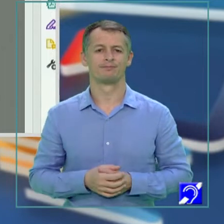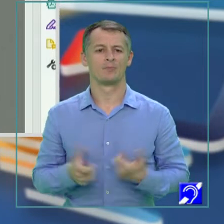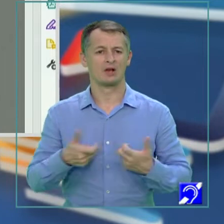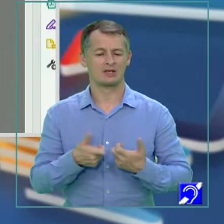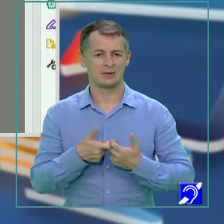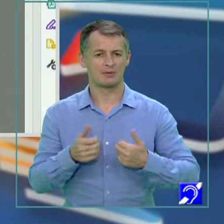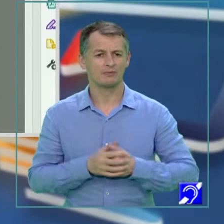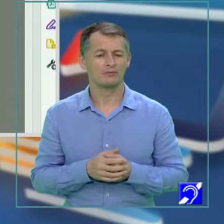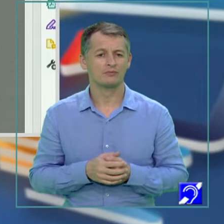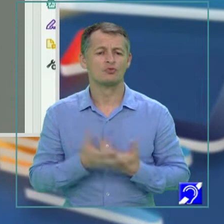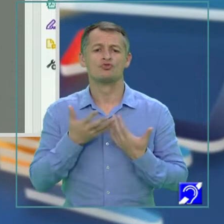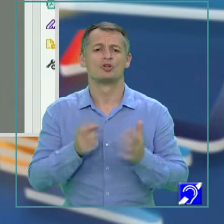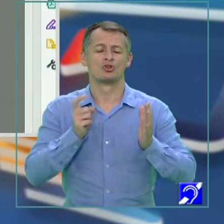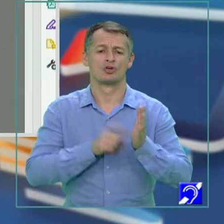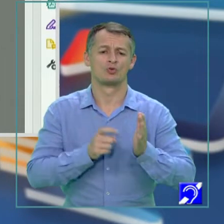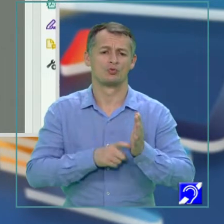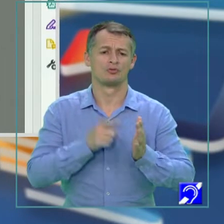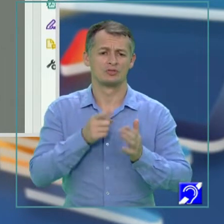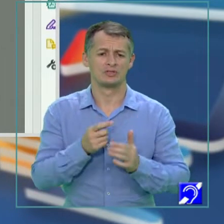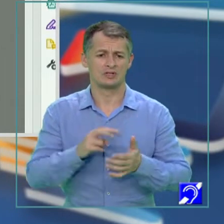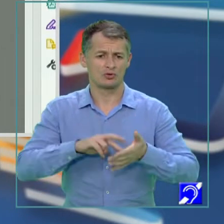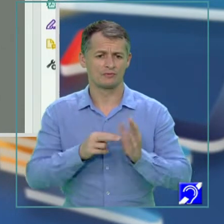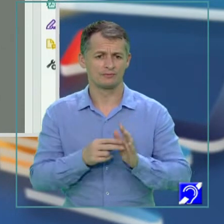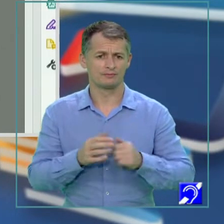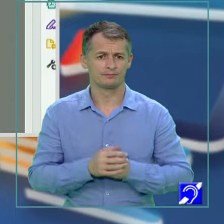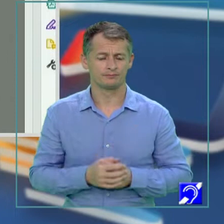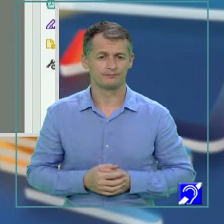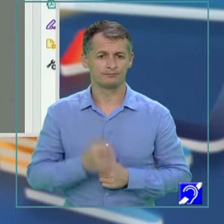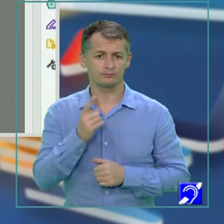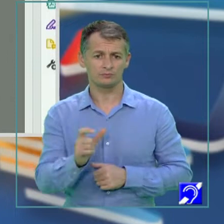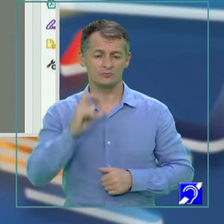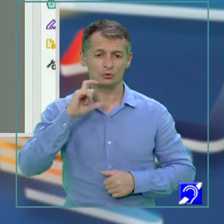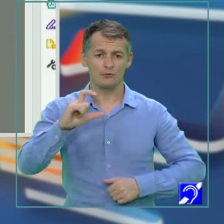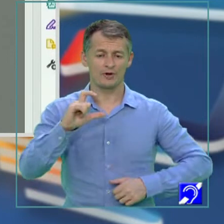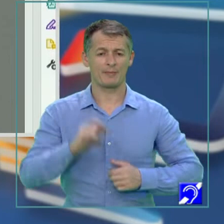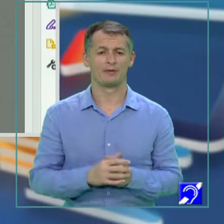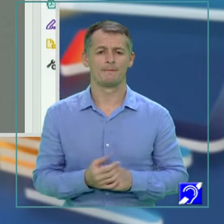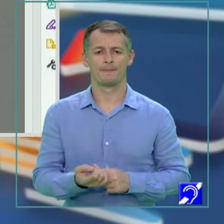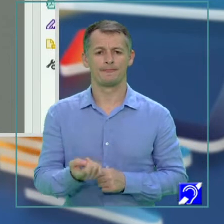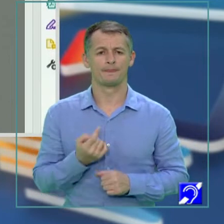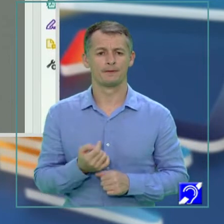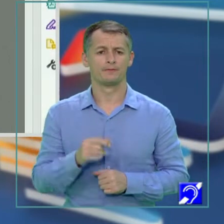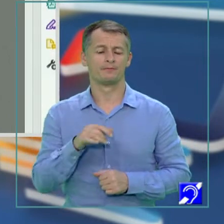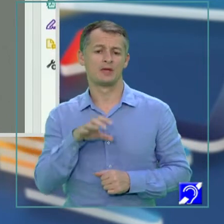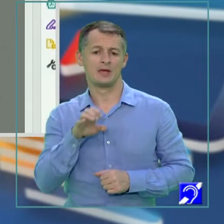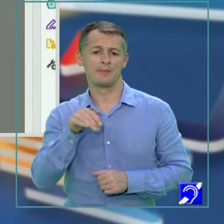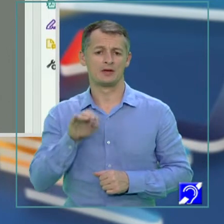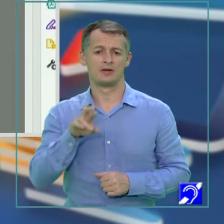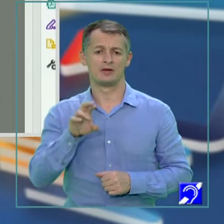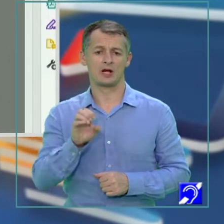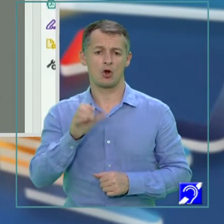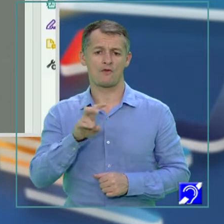construit și ce cerințe trebuie să rezolvăm. Este un fragment din Emil Racoviță,